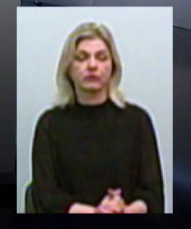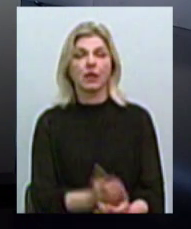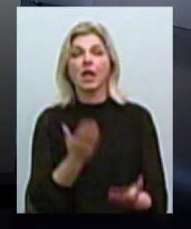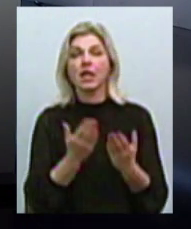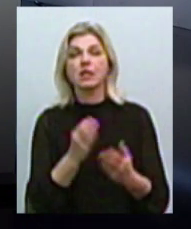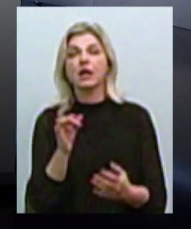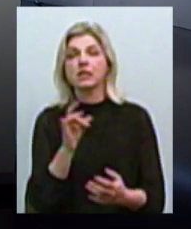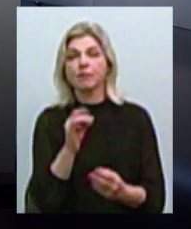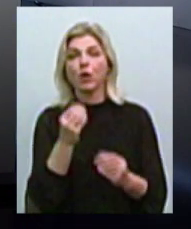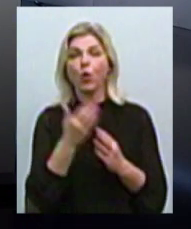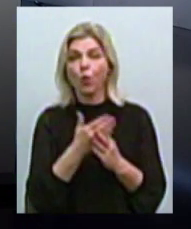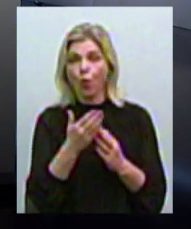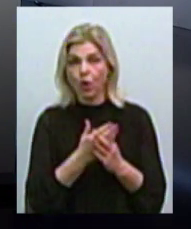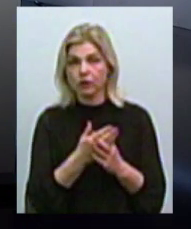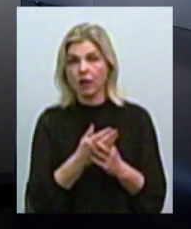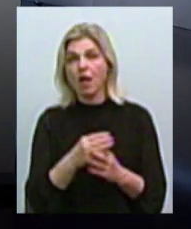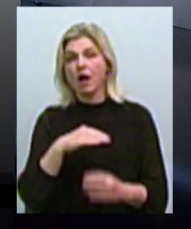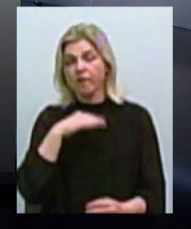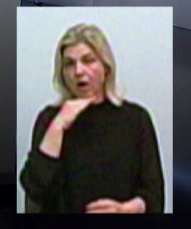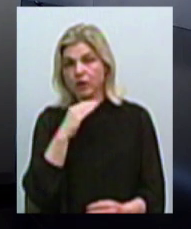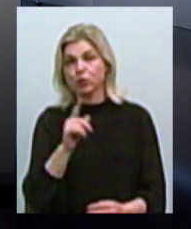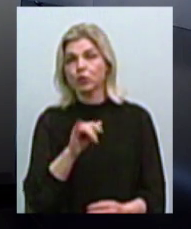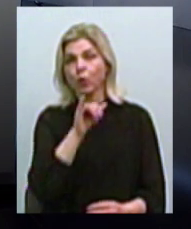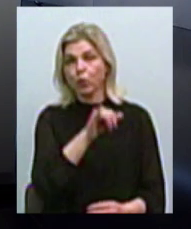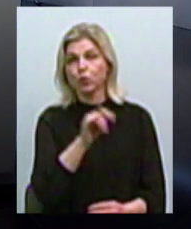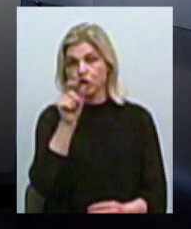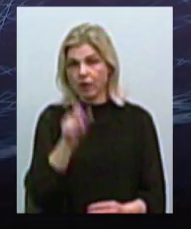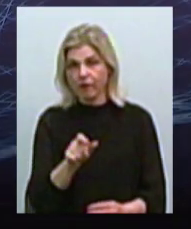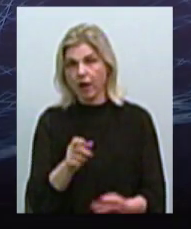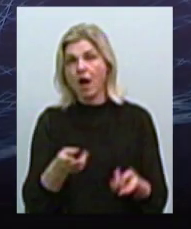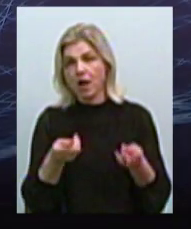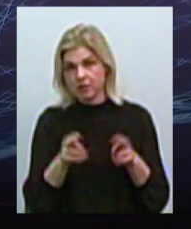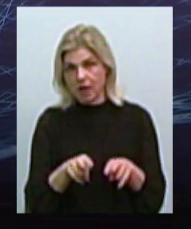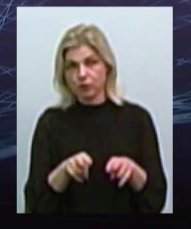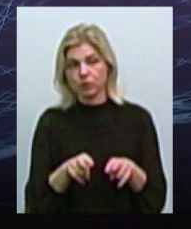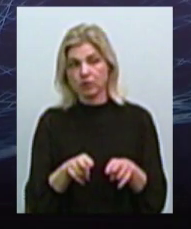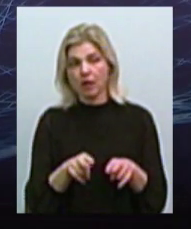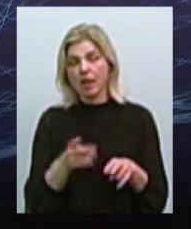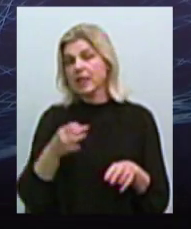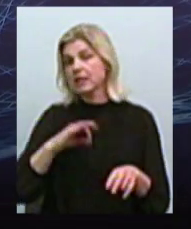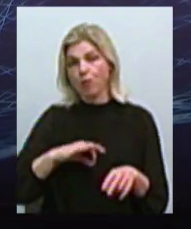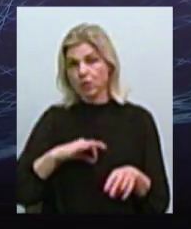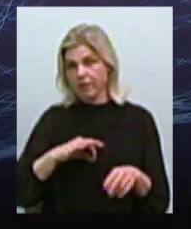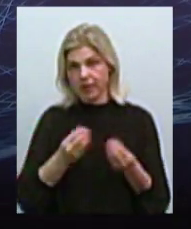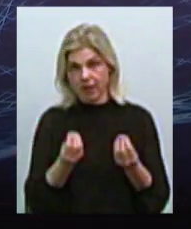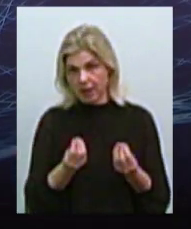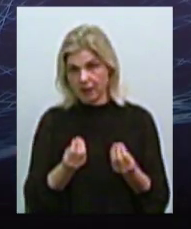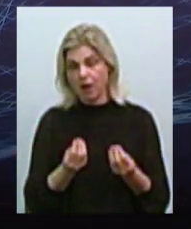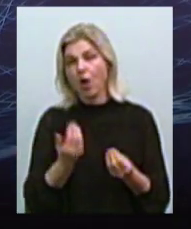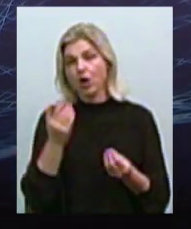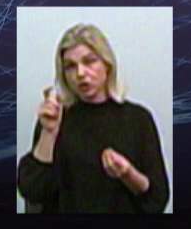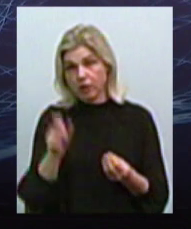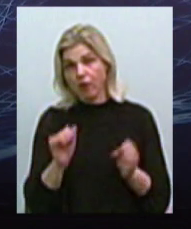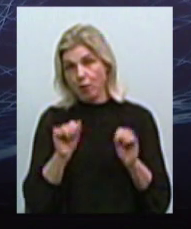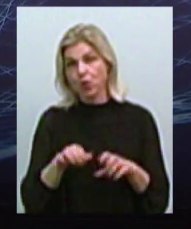использования хватит настолько, что у льготчика останутся неиспользованные деньги, он их может